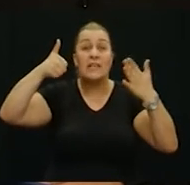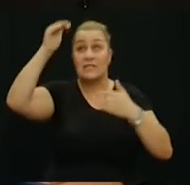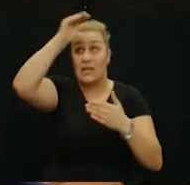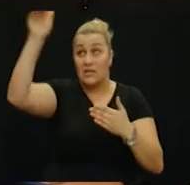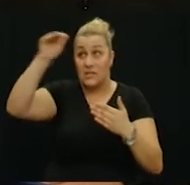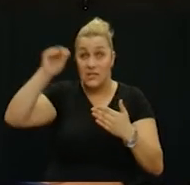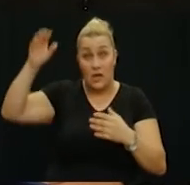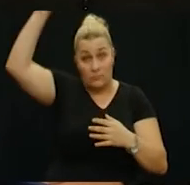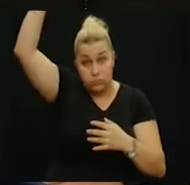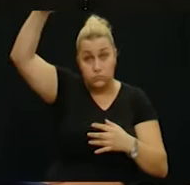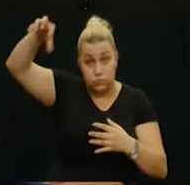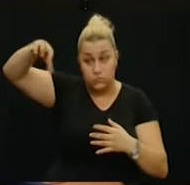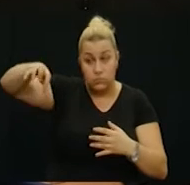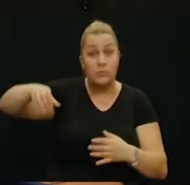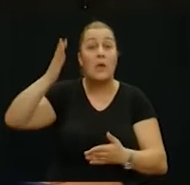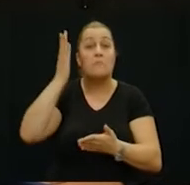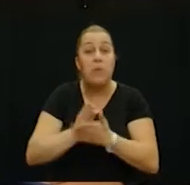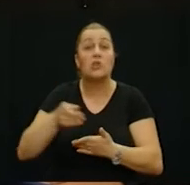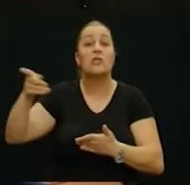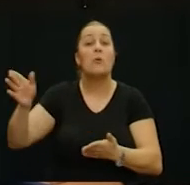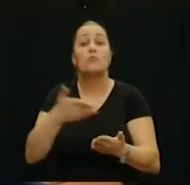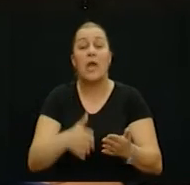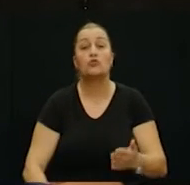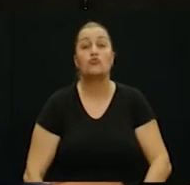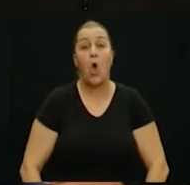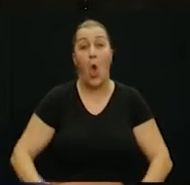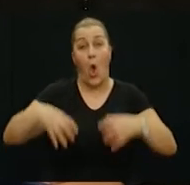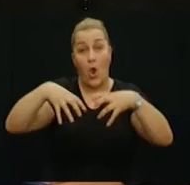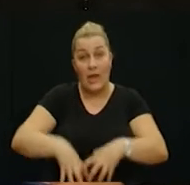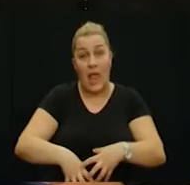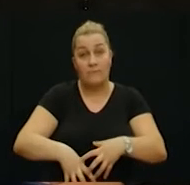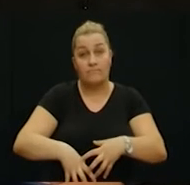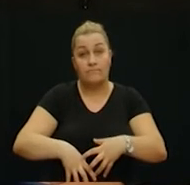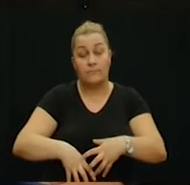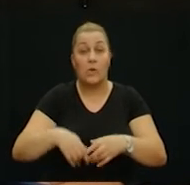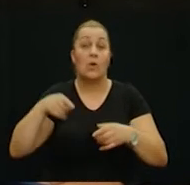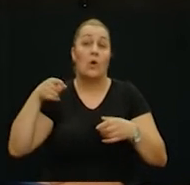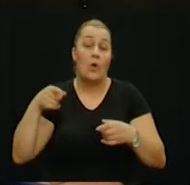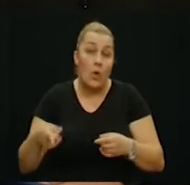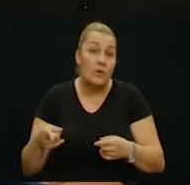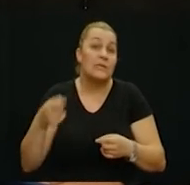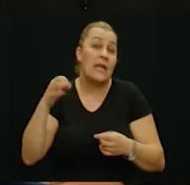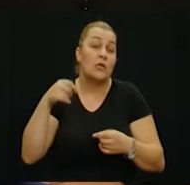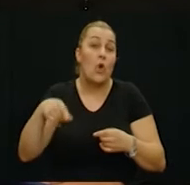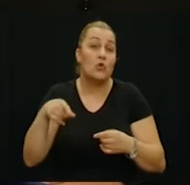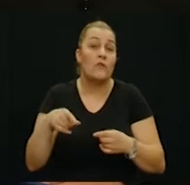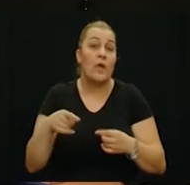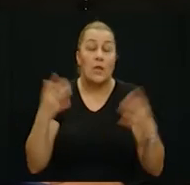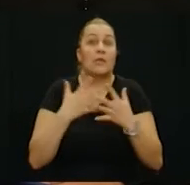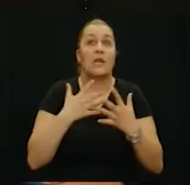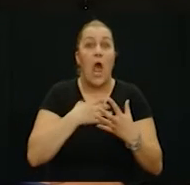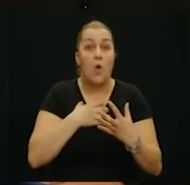ove zgrade i pala bukvalno njemu među noge. On je također ostao neozgledjen, osim što ga je od te